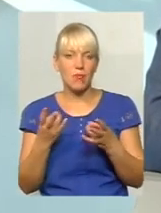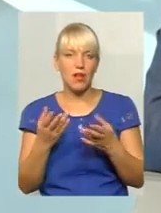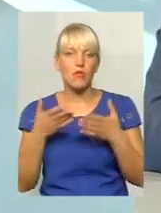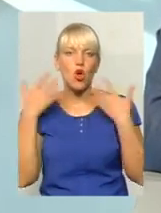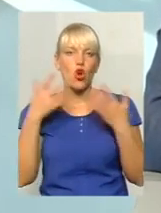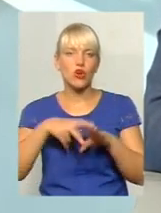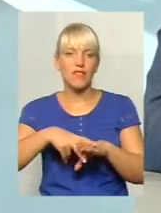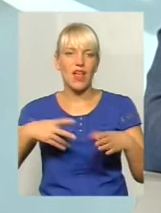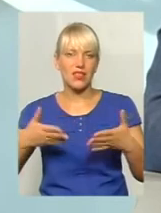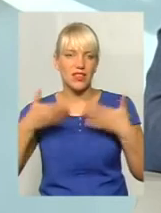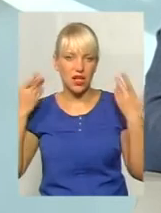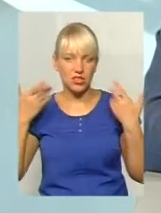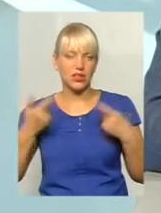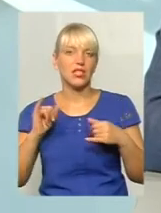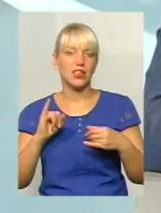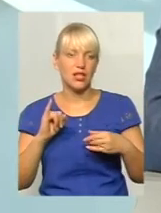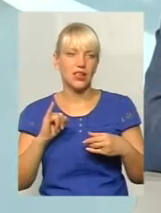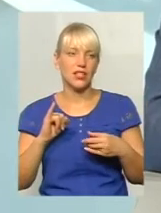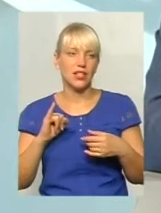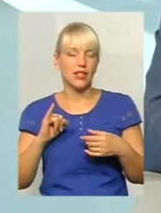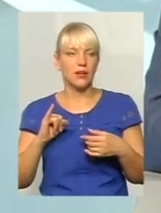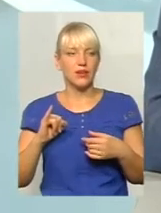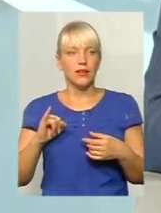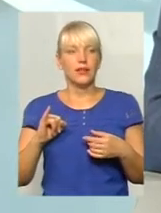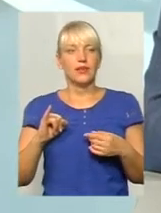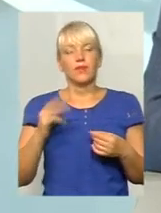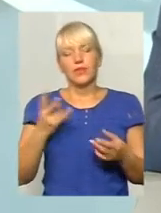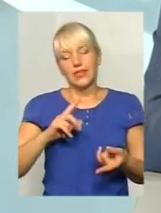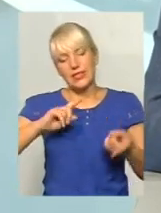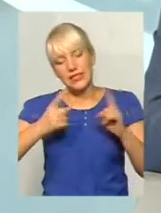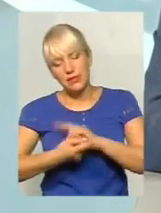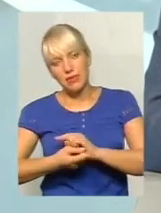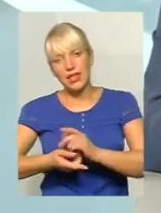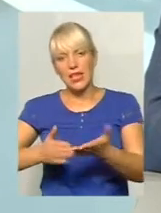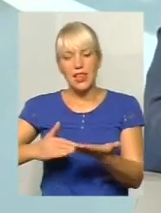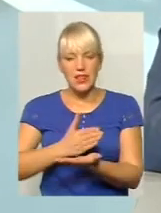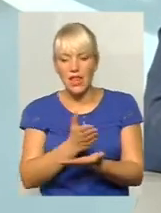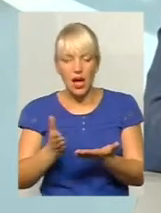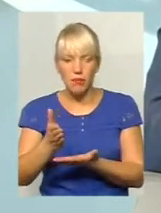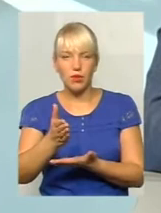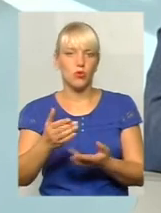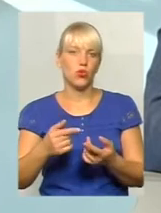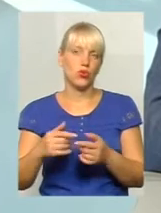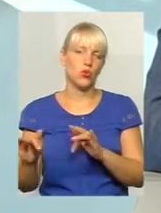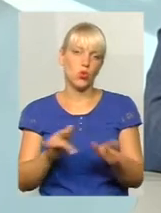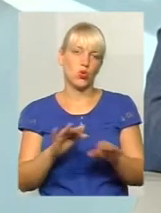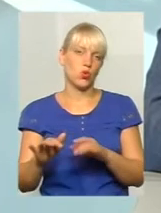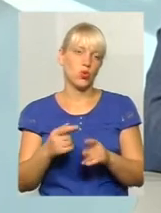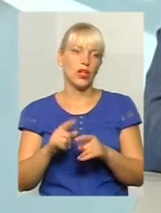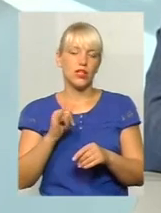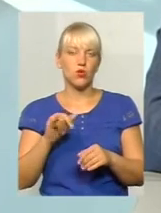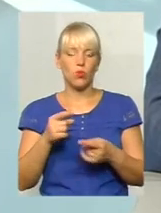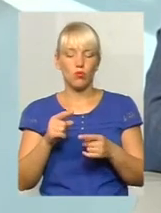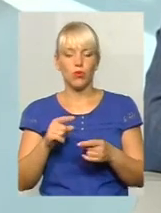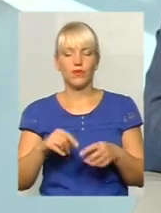саме зміною напрямку руху маршрутів. Тому в транспортній